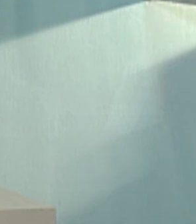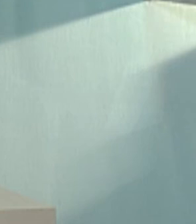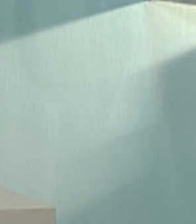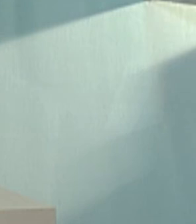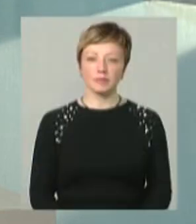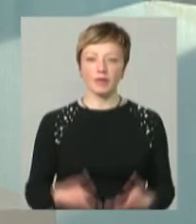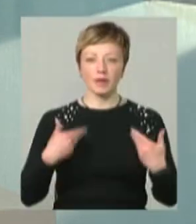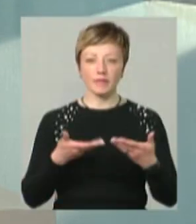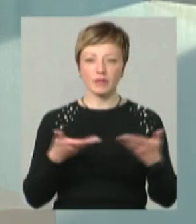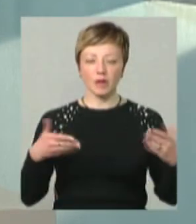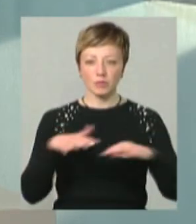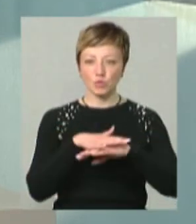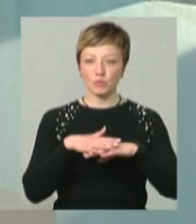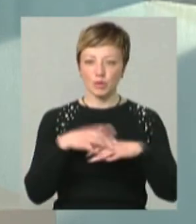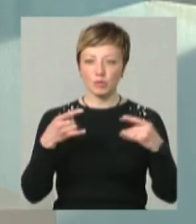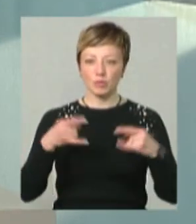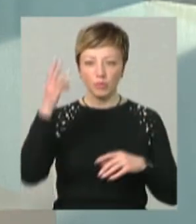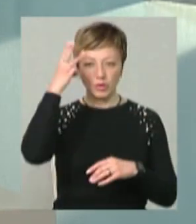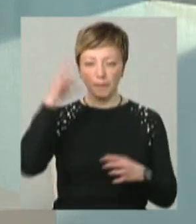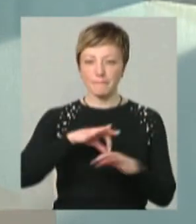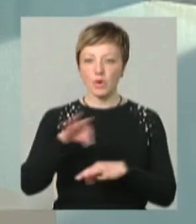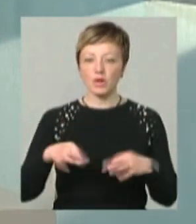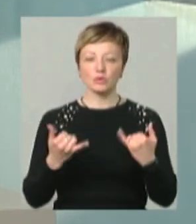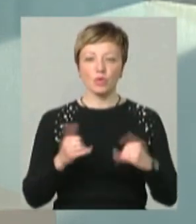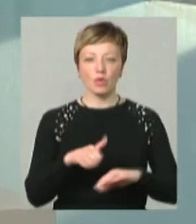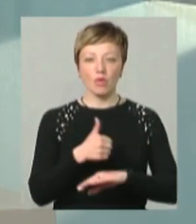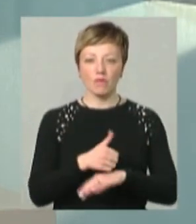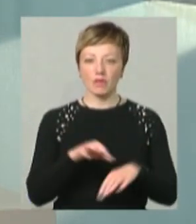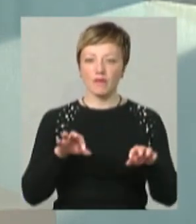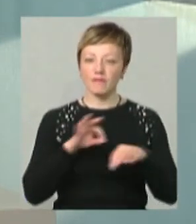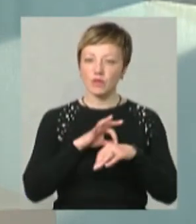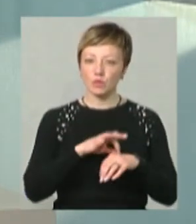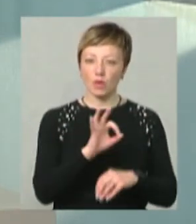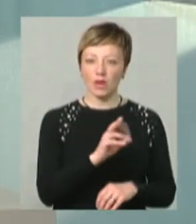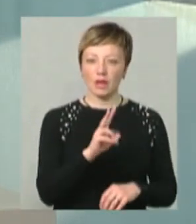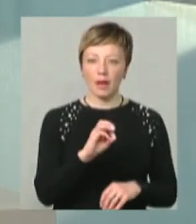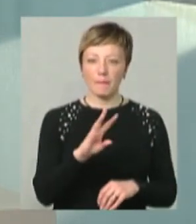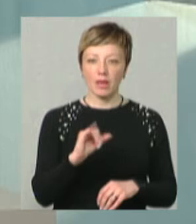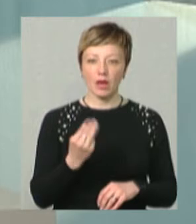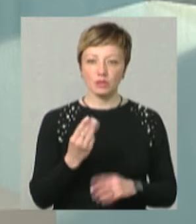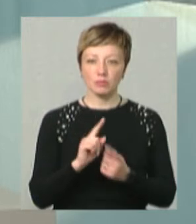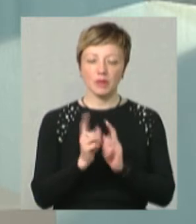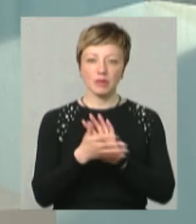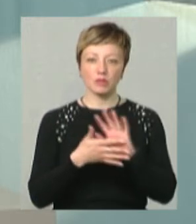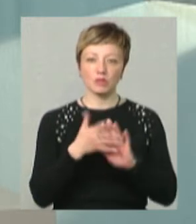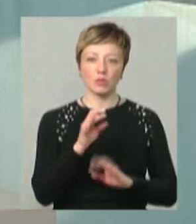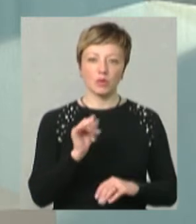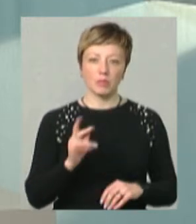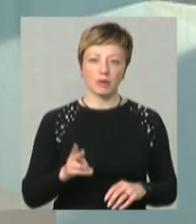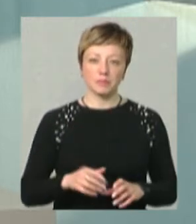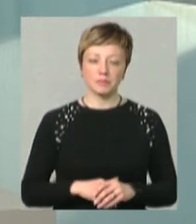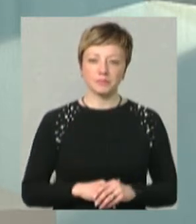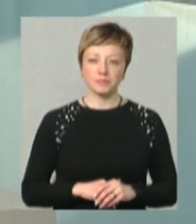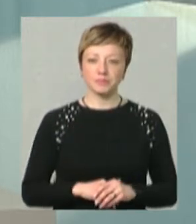Вітаємо на Суспільному. Поділля. У проєкті «Сьогодні головне». Мене звати Олена Кеміняш. Ольга Рибак перекладає на жестову мову.